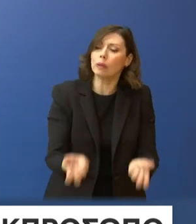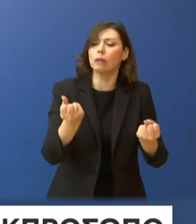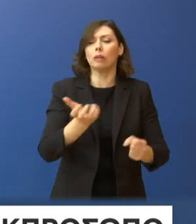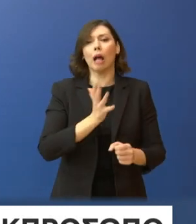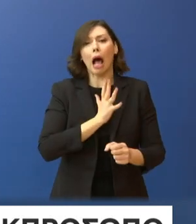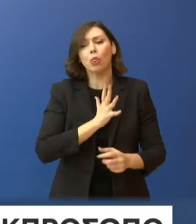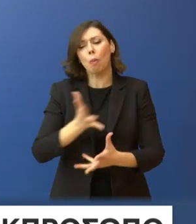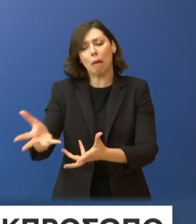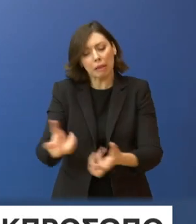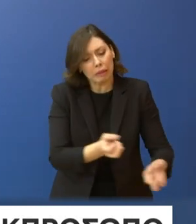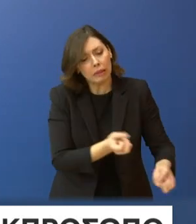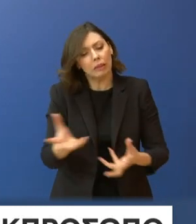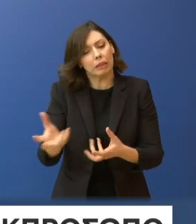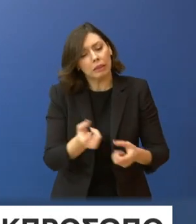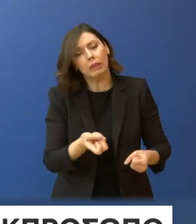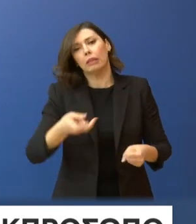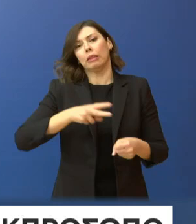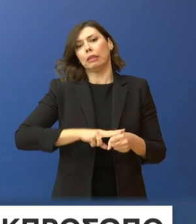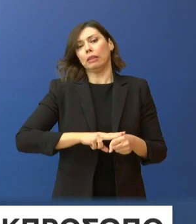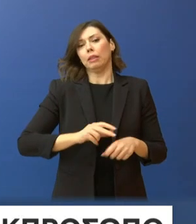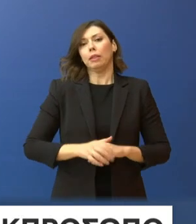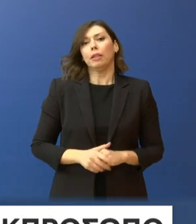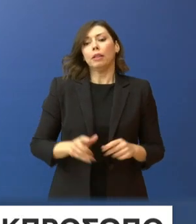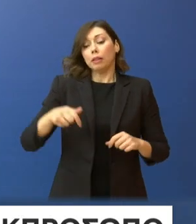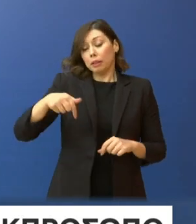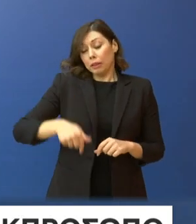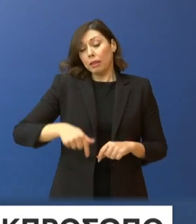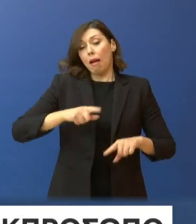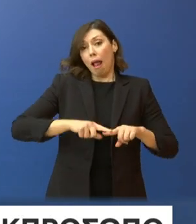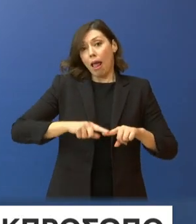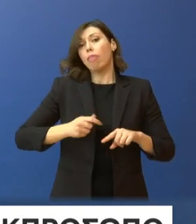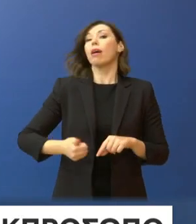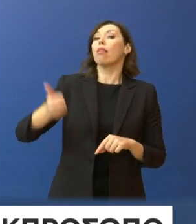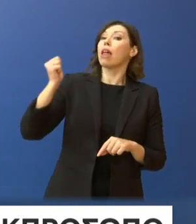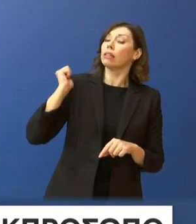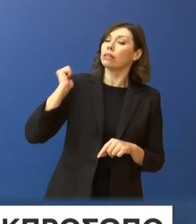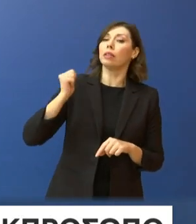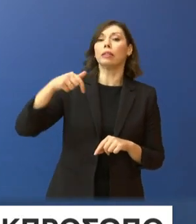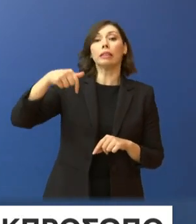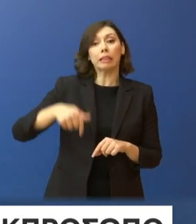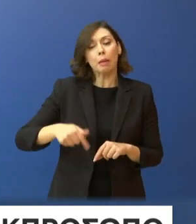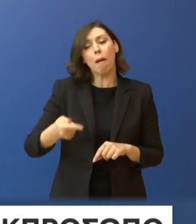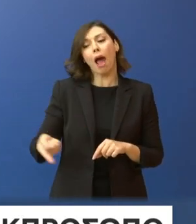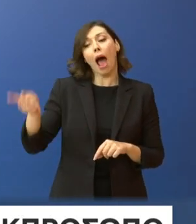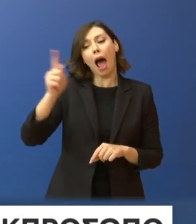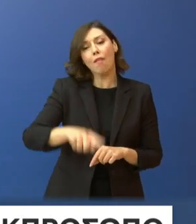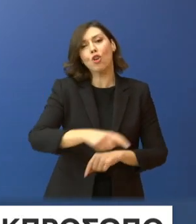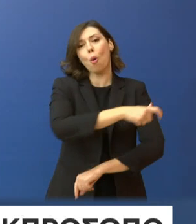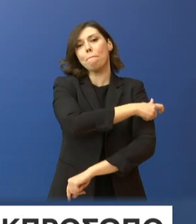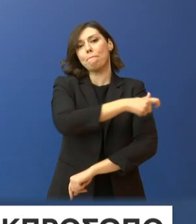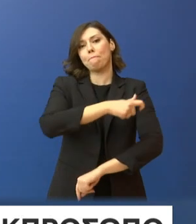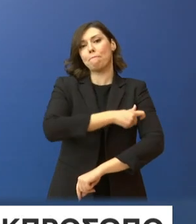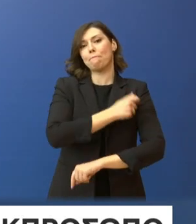Η χώρα μας βρίσκεται από χθες και θα είναι ως αύριο σε τρίμερο πένθος, με μεσίστια έπαρση της ΣΥΜΕΑ σε όλα τα δημόσια κτίρια και με